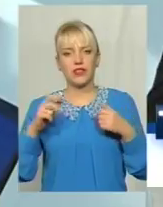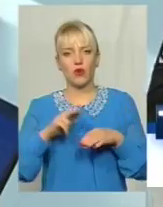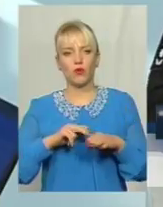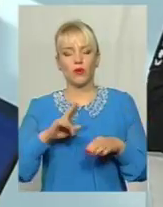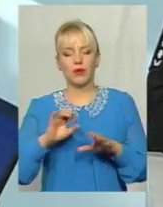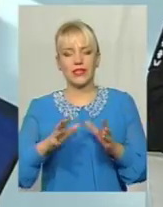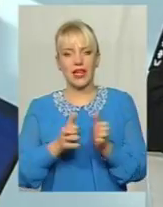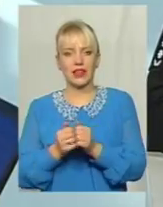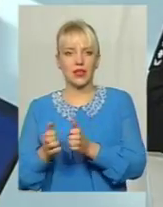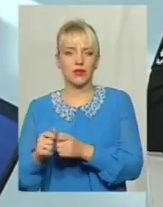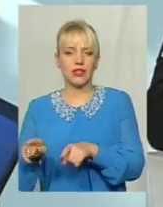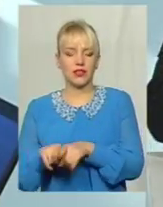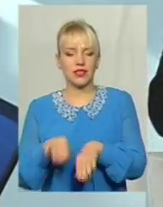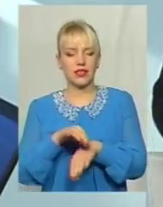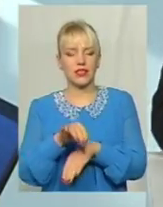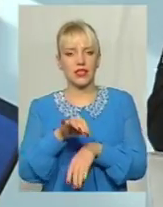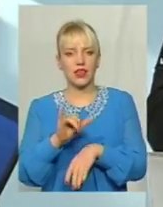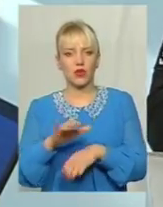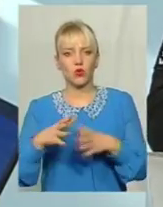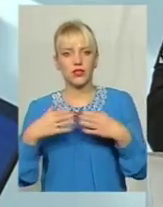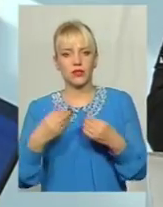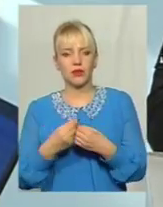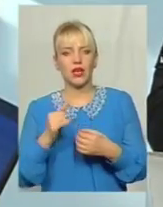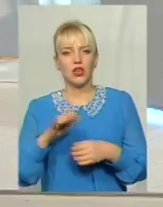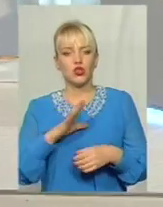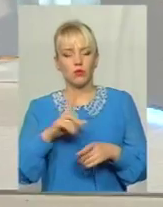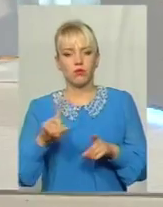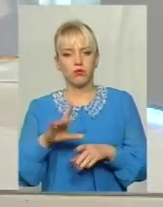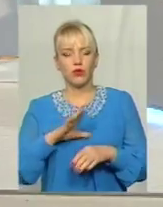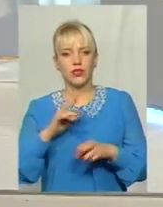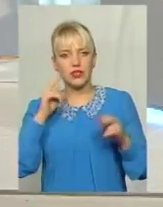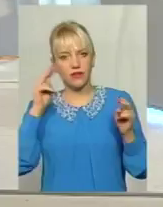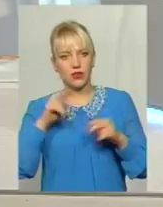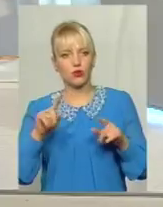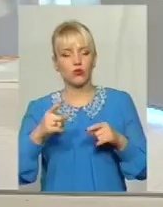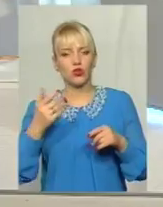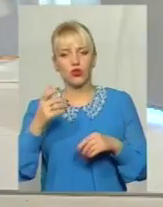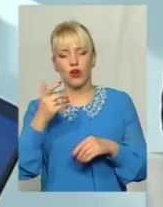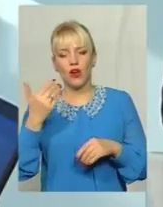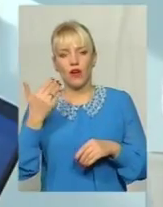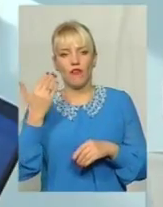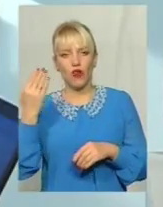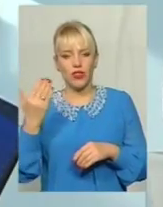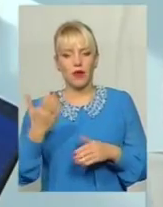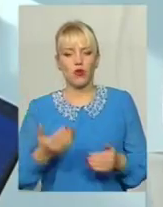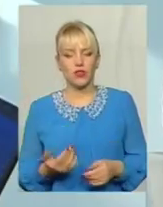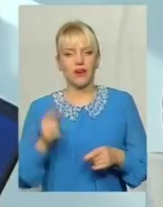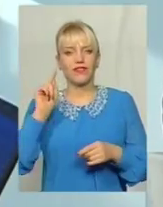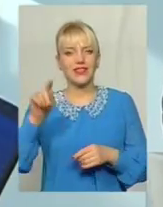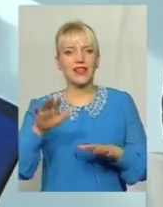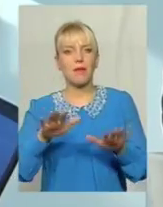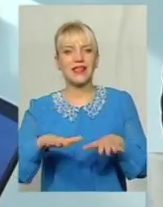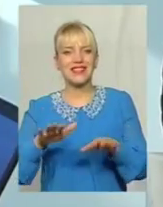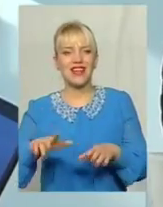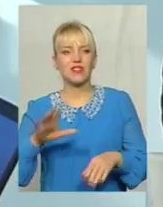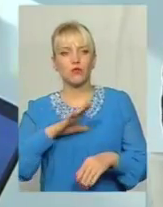затриманні таких насильників сім'ї І були свідками Тому що вони проживають в цій місцевості Вони є свідками того, що